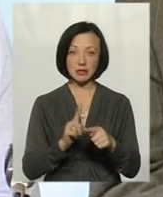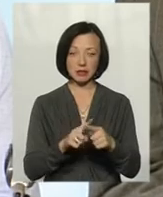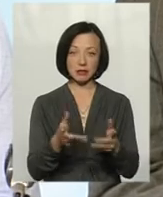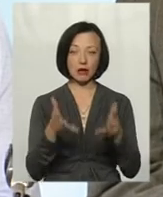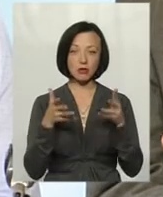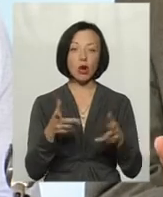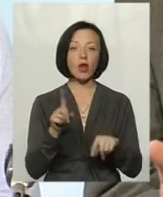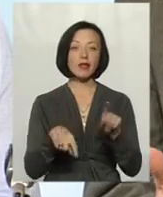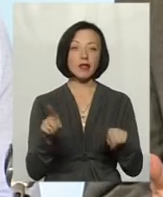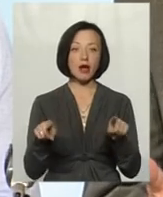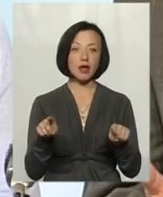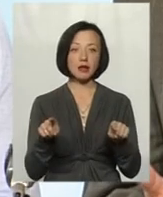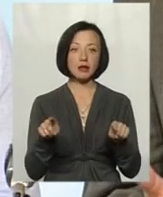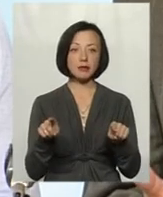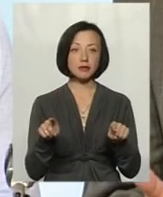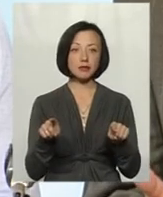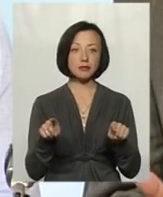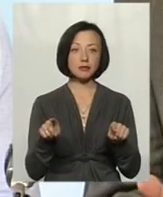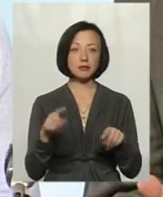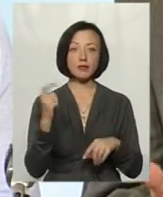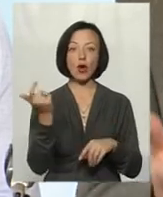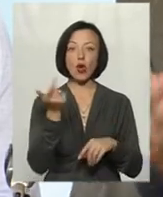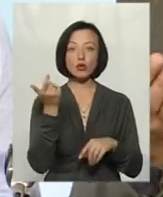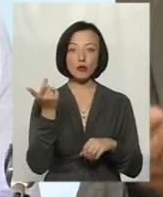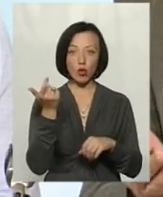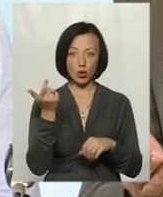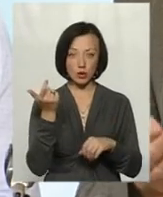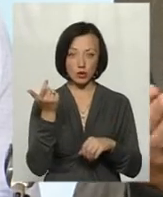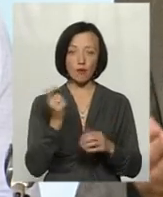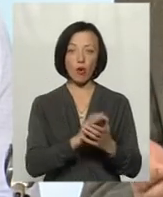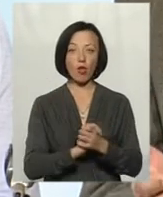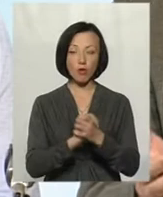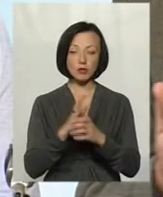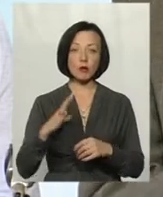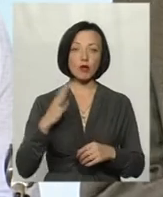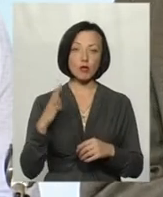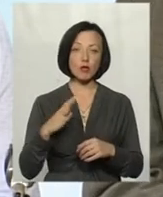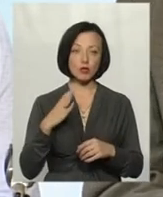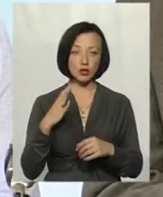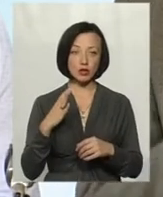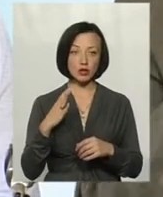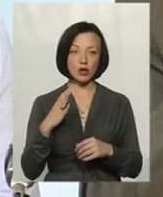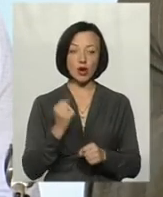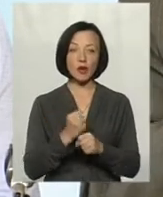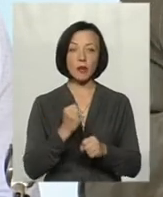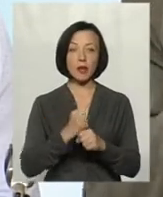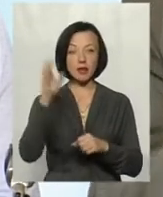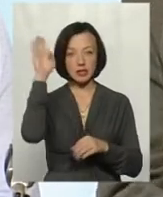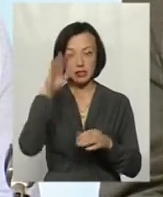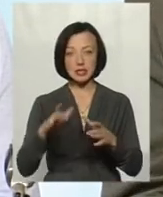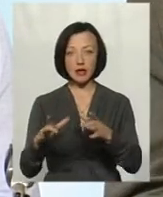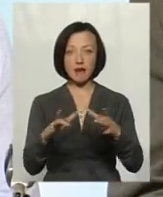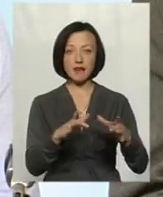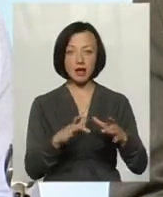ясно. Деякі хазяї в колгоспах бувших робили ставки, і